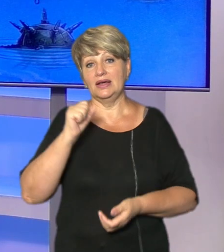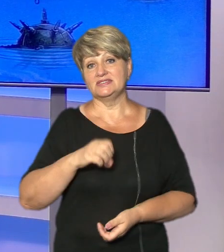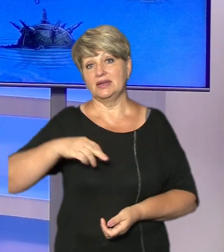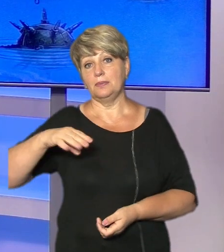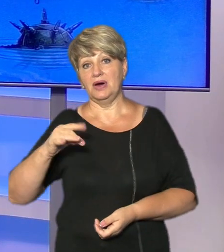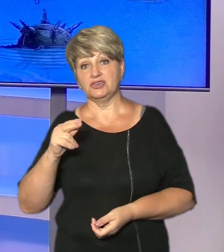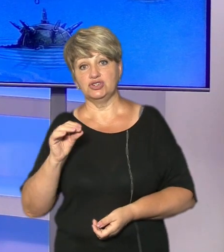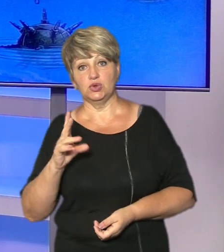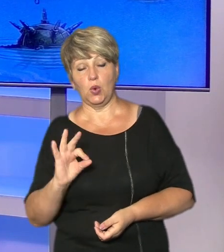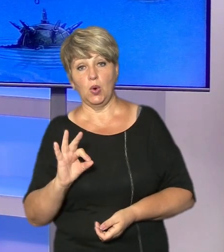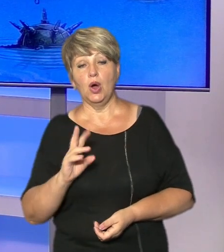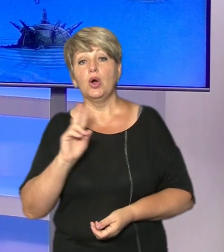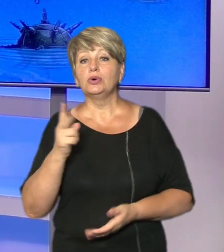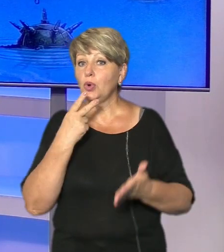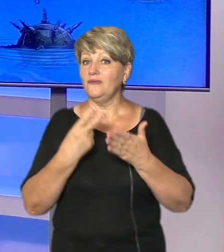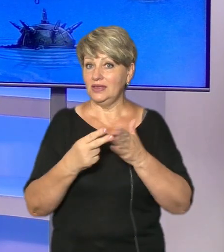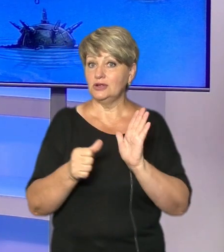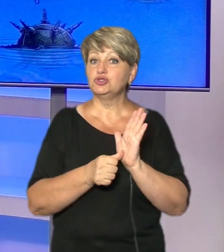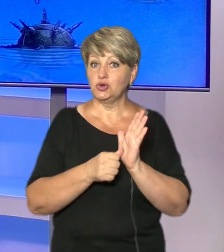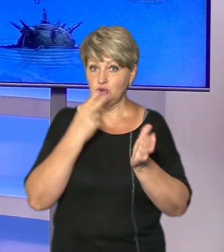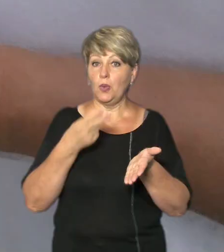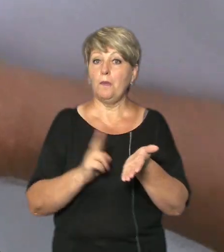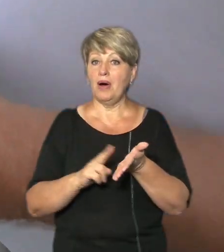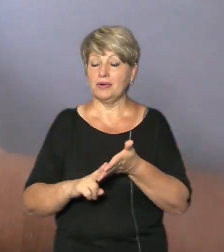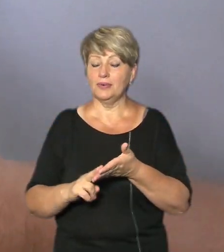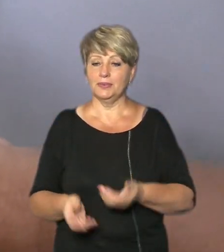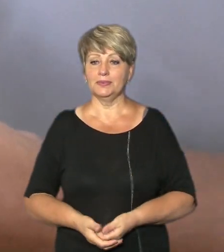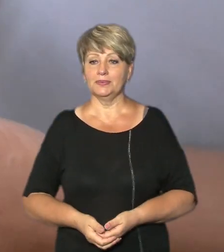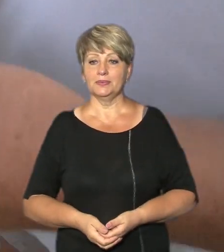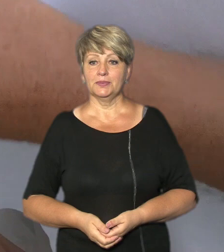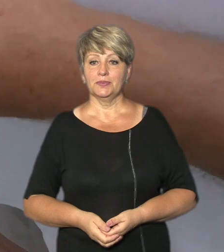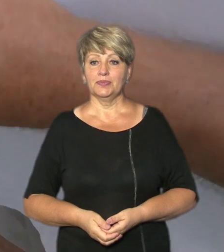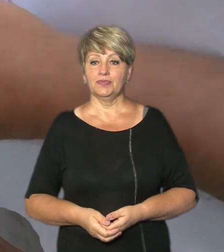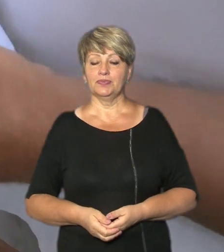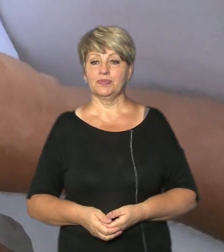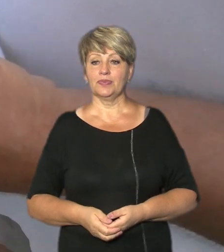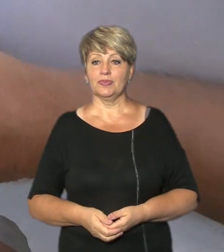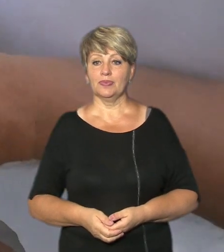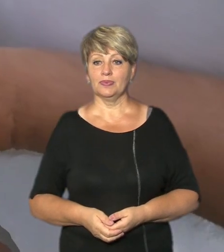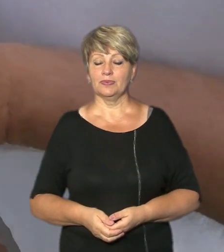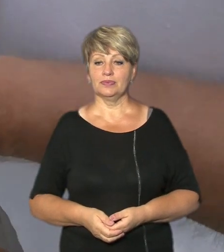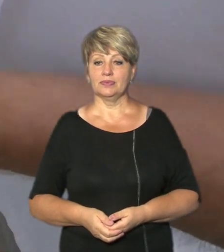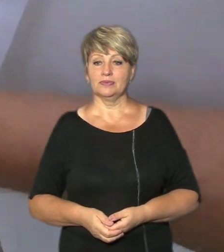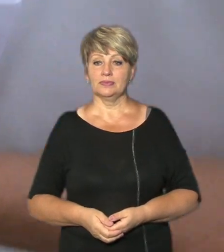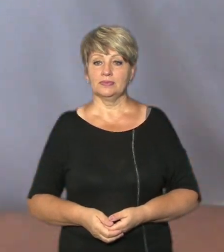шосту військову марку, бачила Вікторія Будовіцька Цей 10, а марка